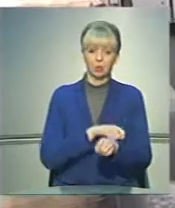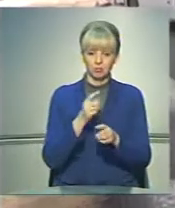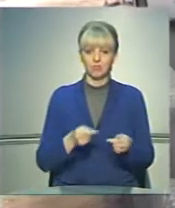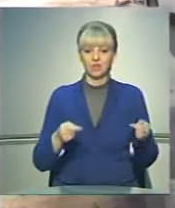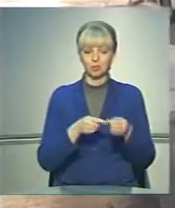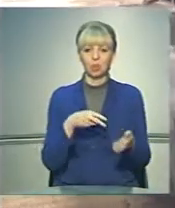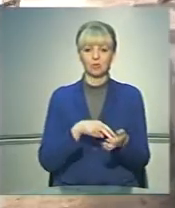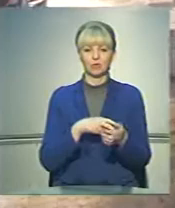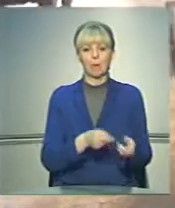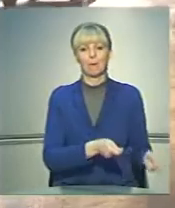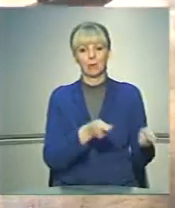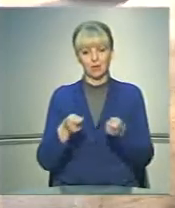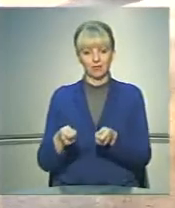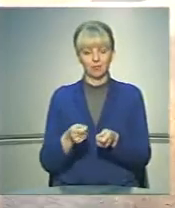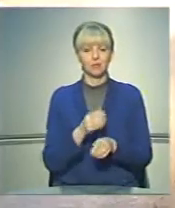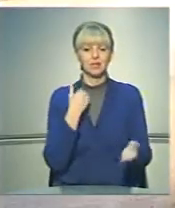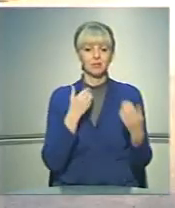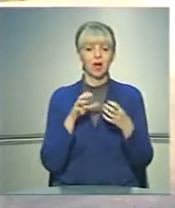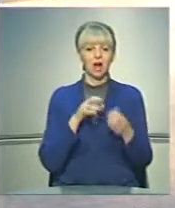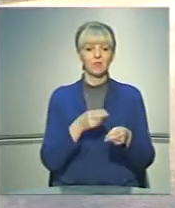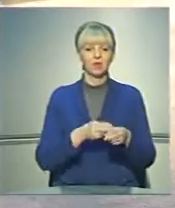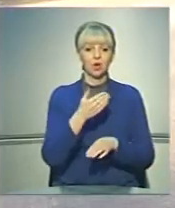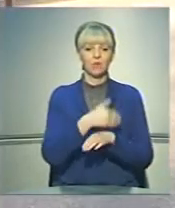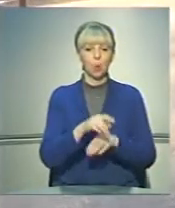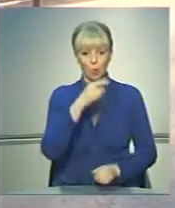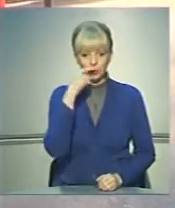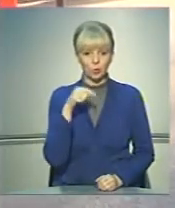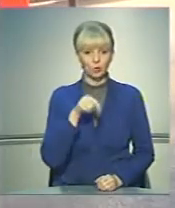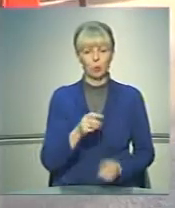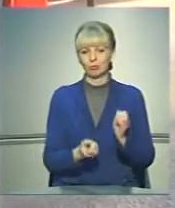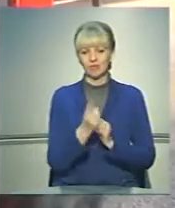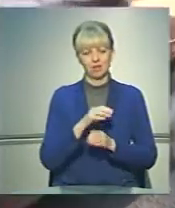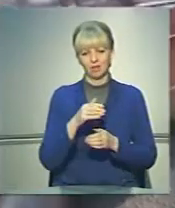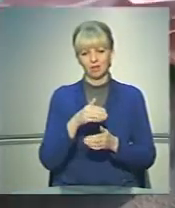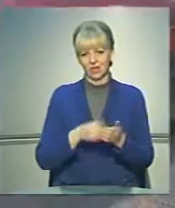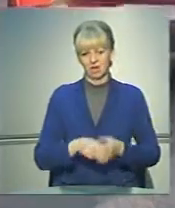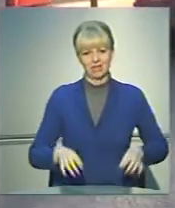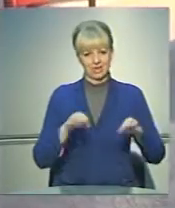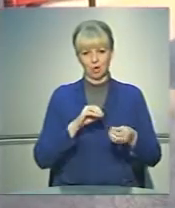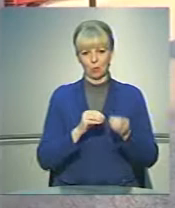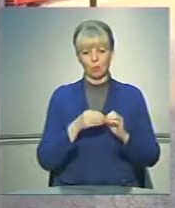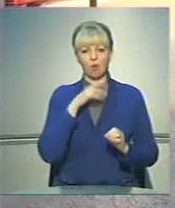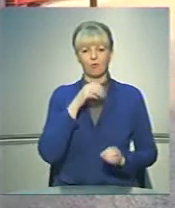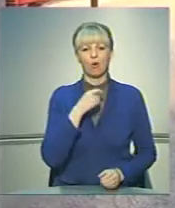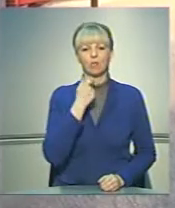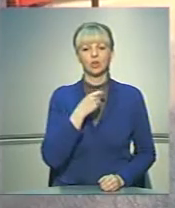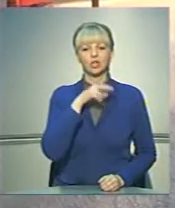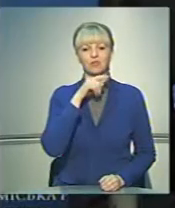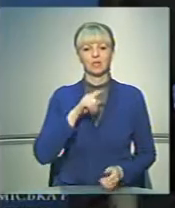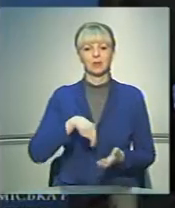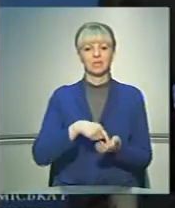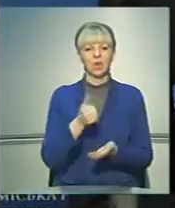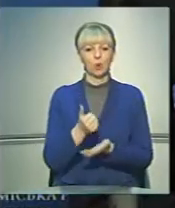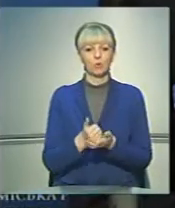відповідно, вартість перевезення. А ось щодо автостанції на вулиці Руській, то тут не виникає взагалі ніяких проблем, каже Чернівецький міський голова.